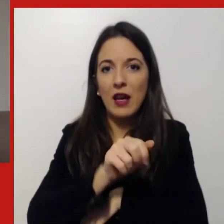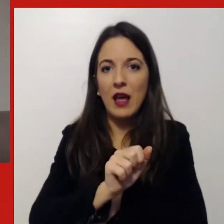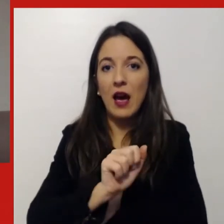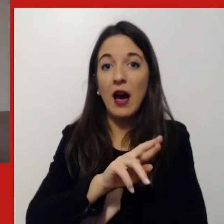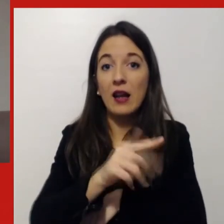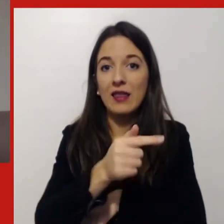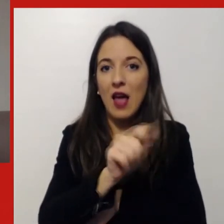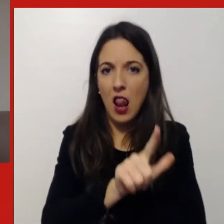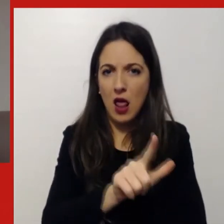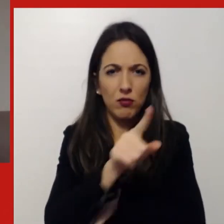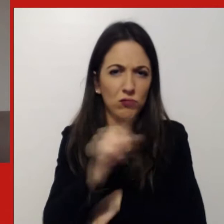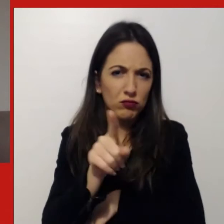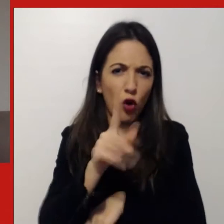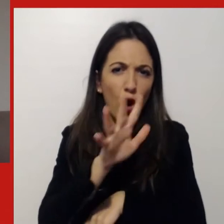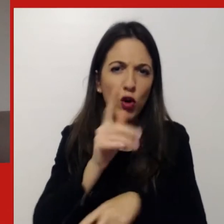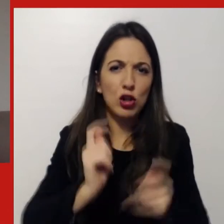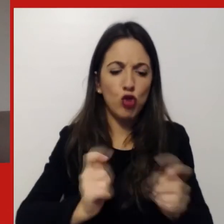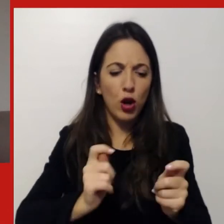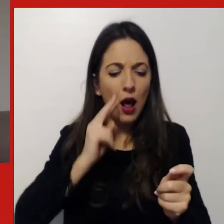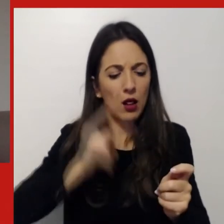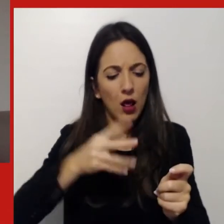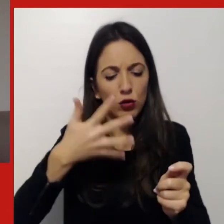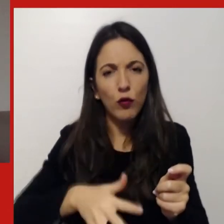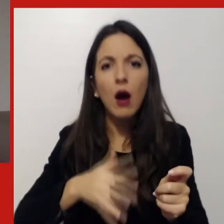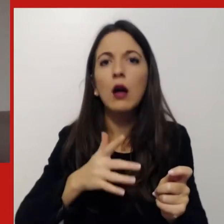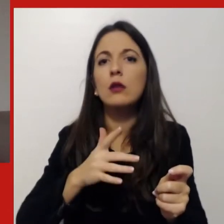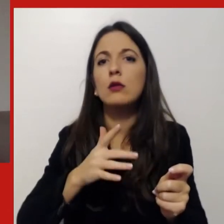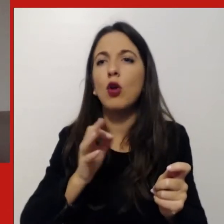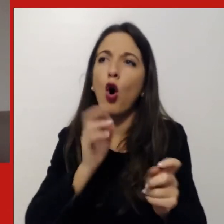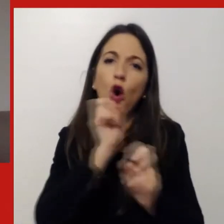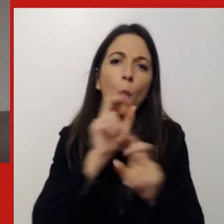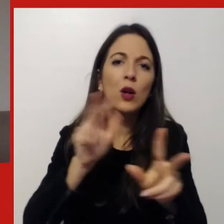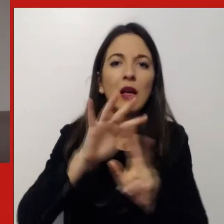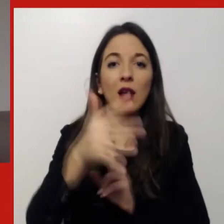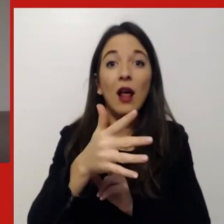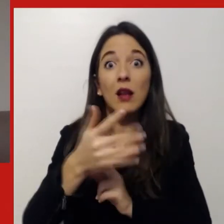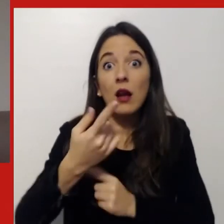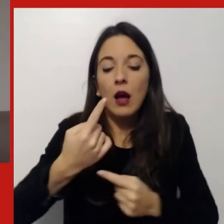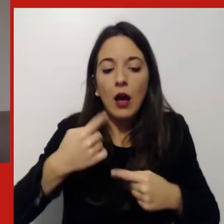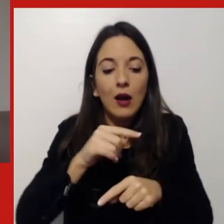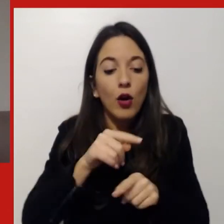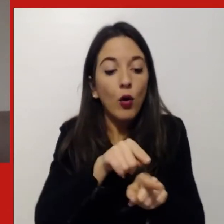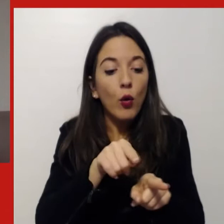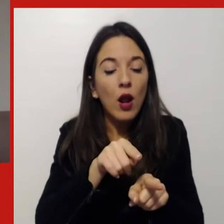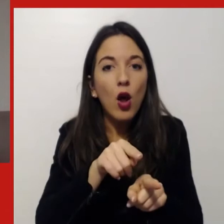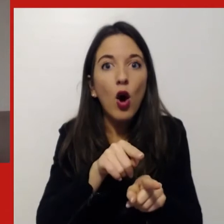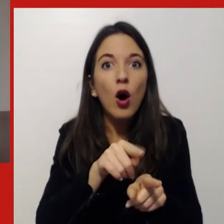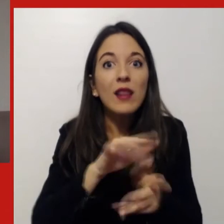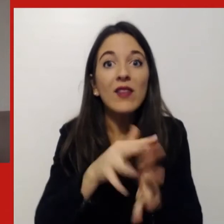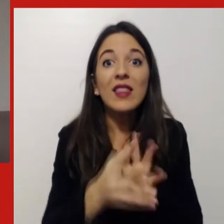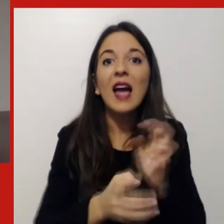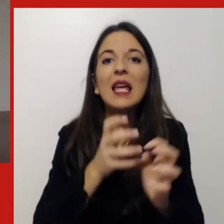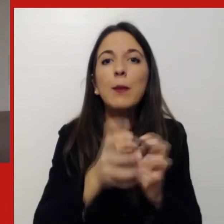su giornali e in altre comunicazioni è molto difficile definirlo in maniera chiara, cioè riguarda il prodotto, riguarda i